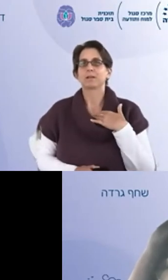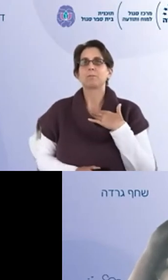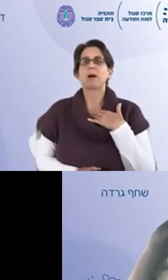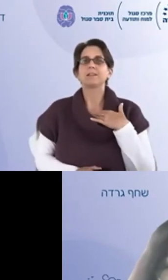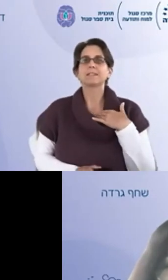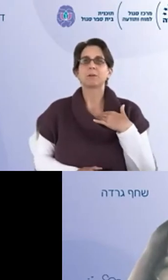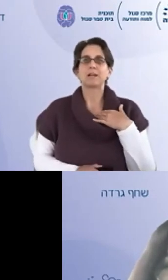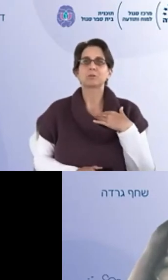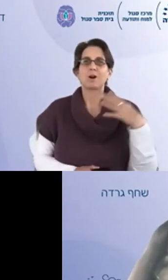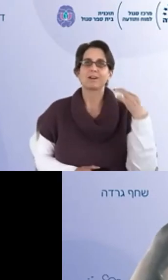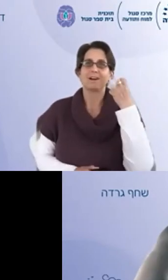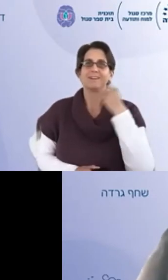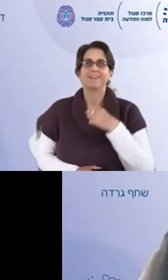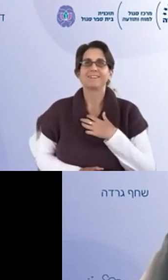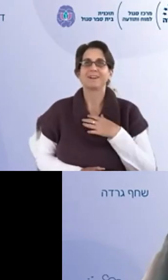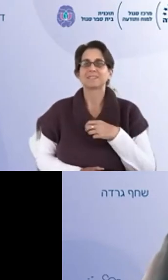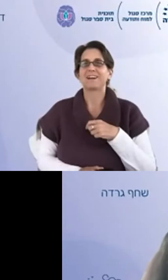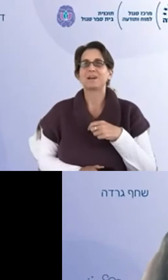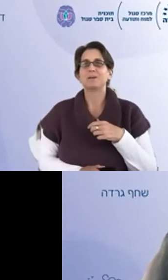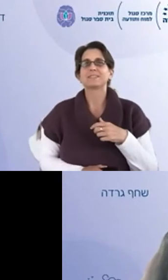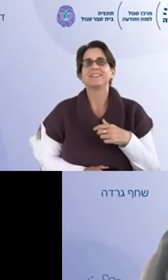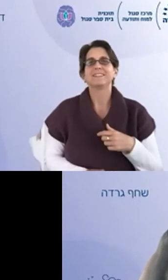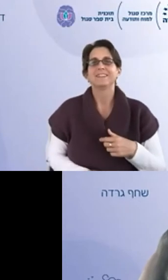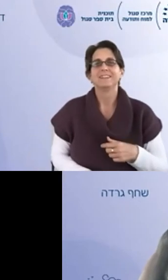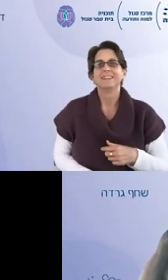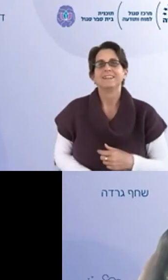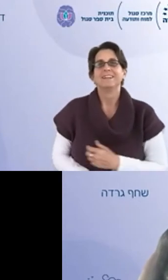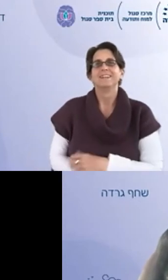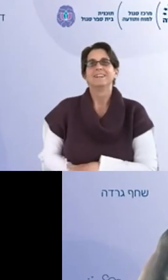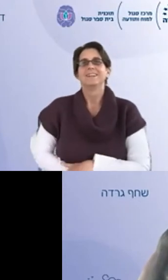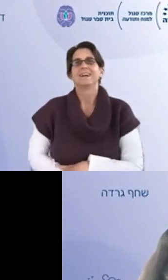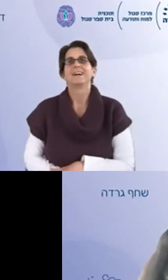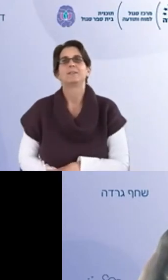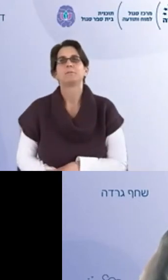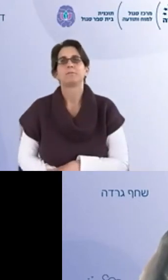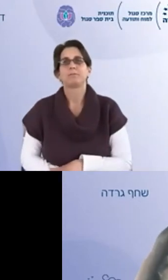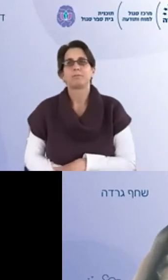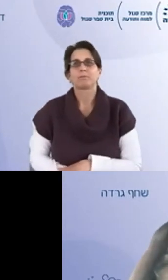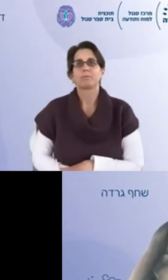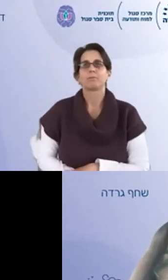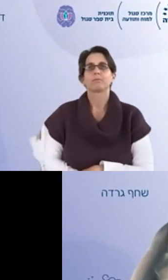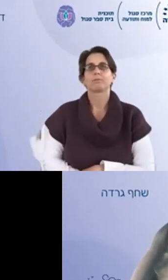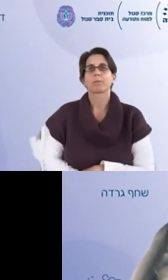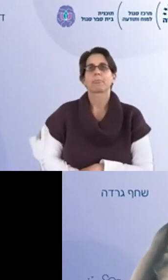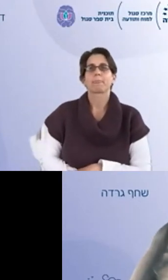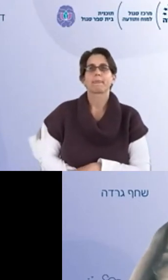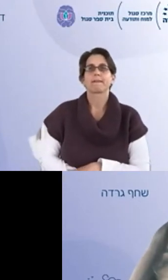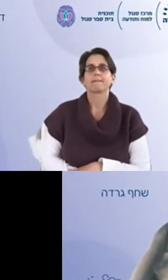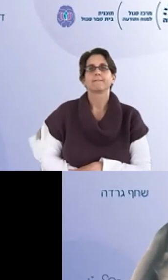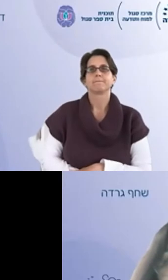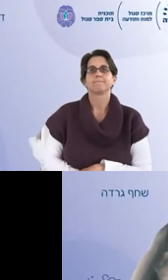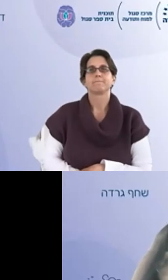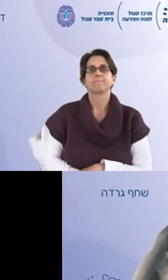גם עםך הייתי שמחה לשמוע ככה על מסכת החמצן אז זהו, ככה אני קלטתי עם השאלה שלך